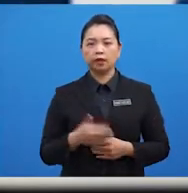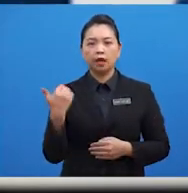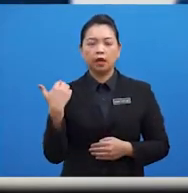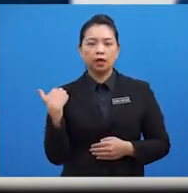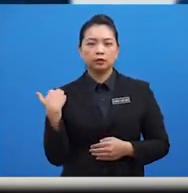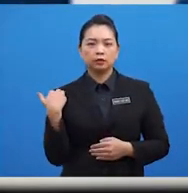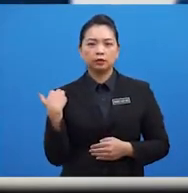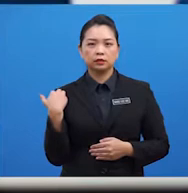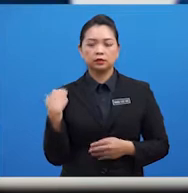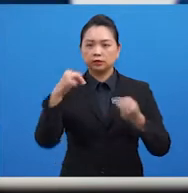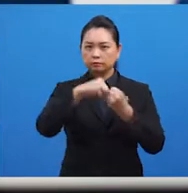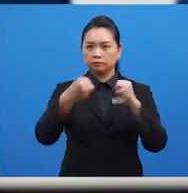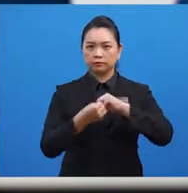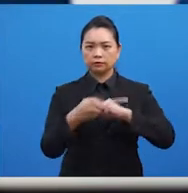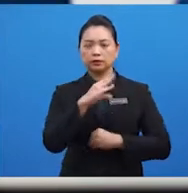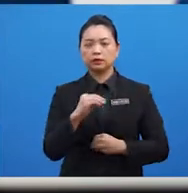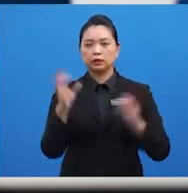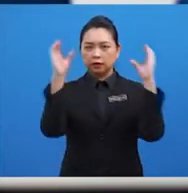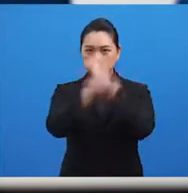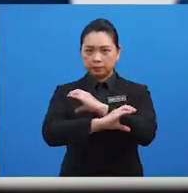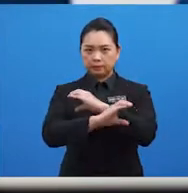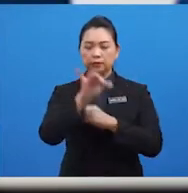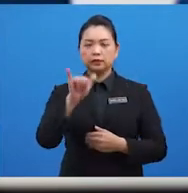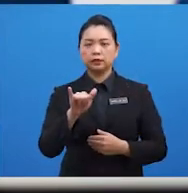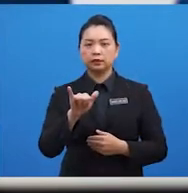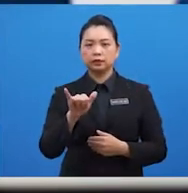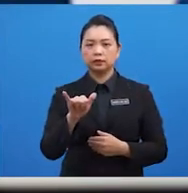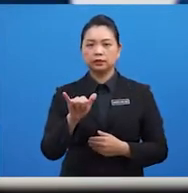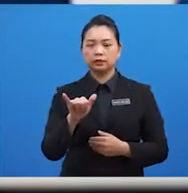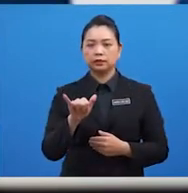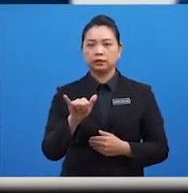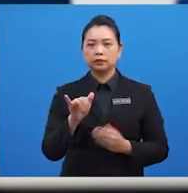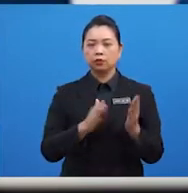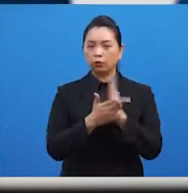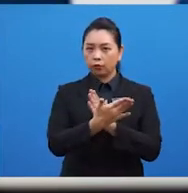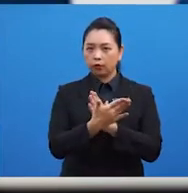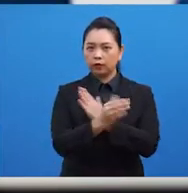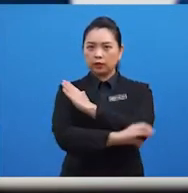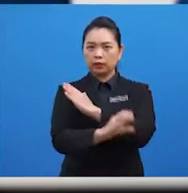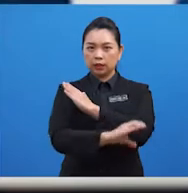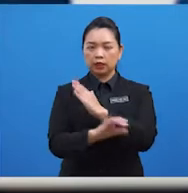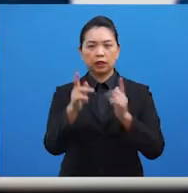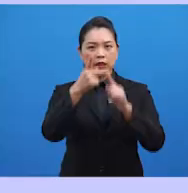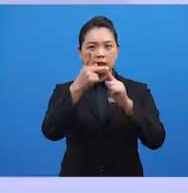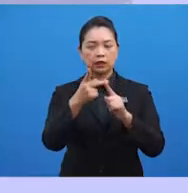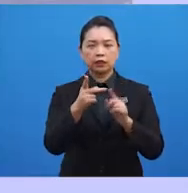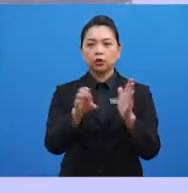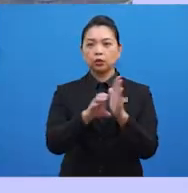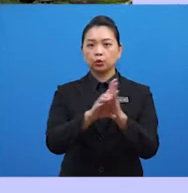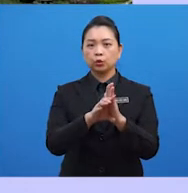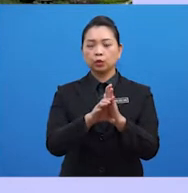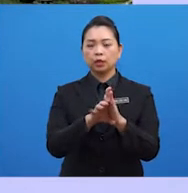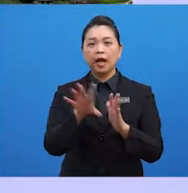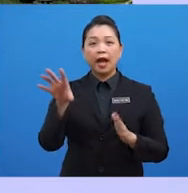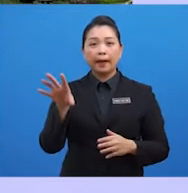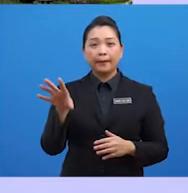terdapat juga isu dan cabaran yang dihadapi oleh negara-negara tertentu seperti perebutan